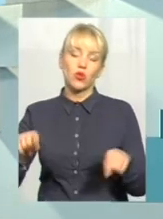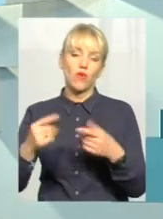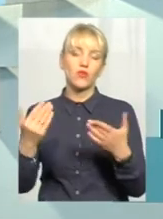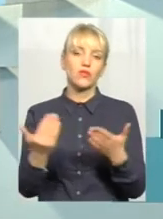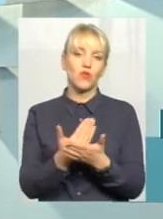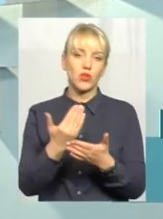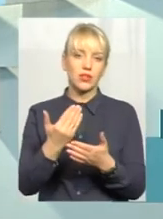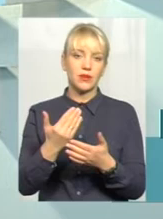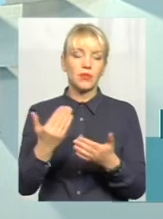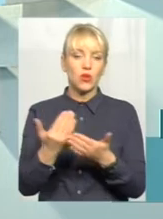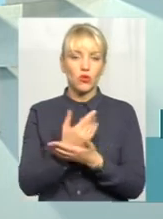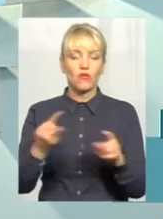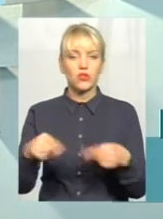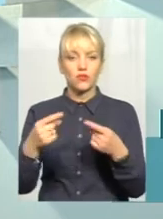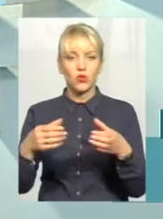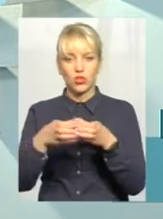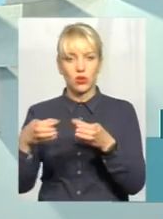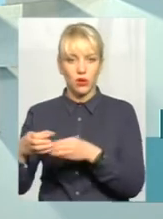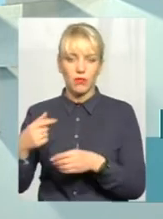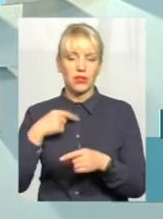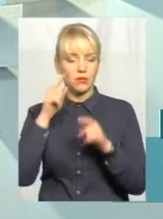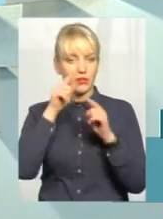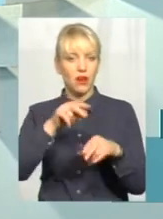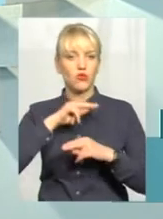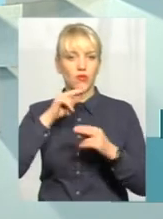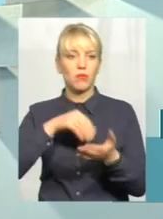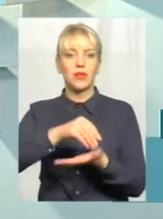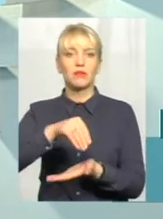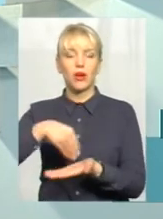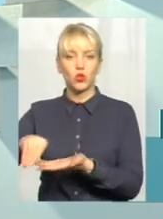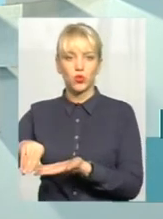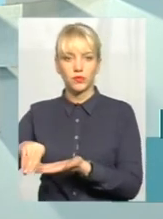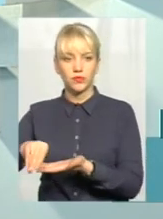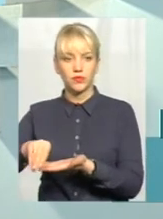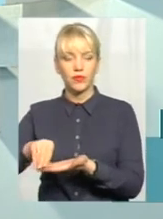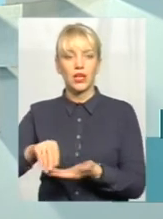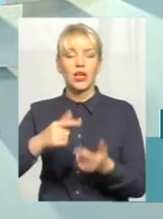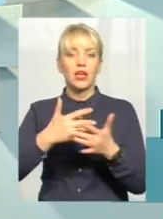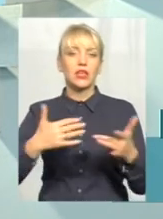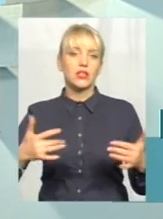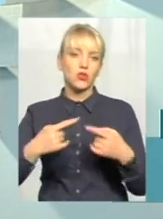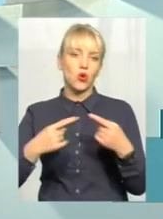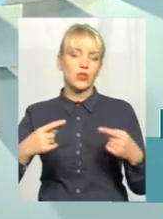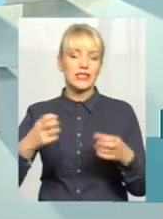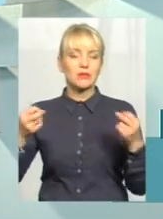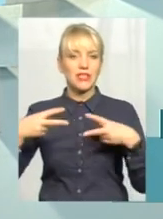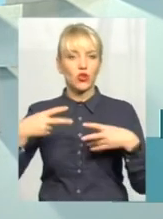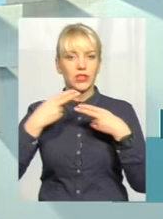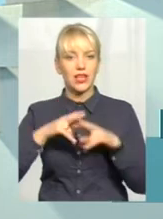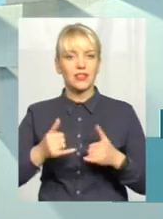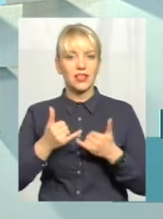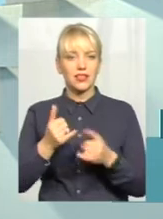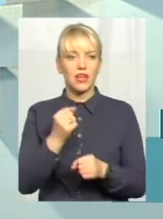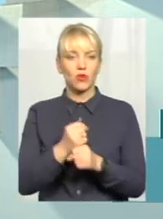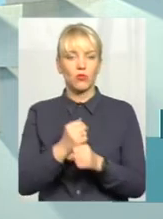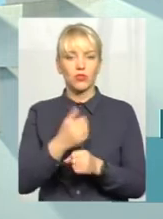планують, наскільки мені відомо, приділяти увагу, це придбанню різного рода спеціалізованої техніки для роботи